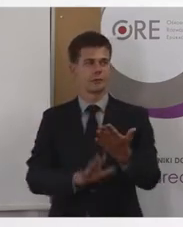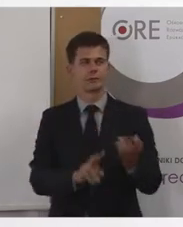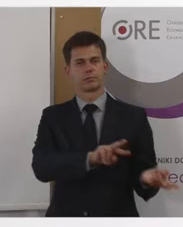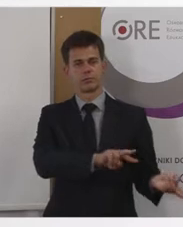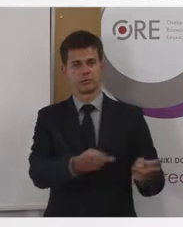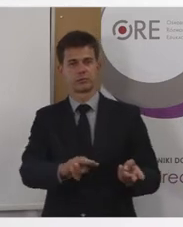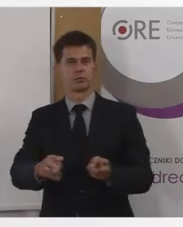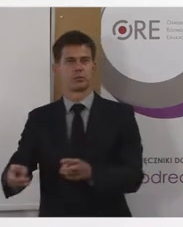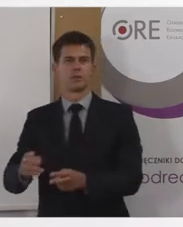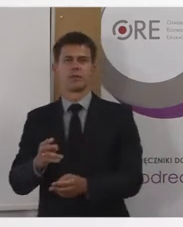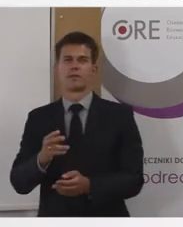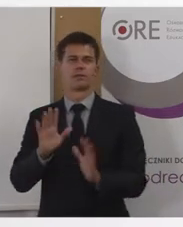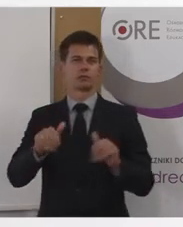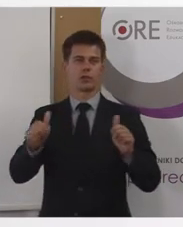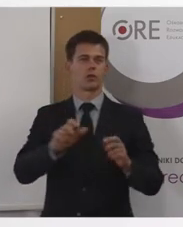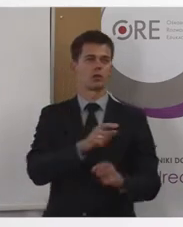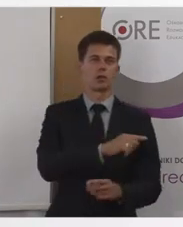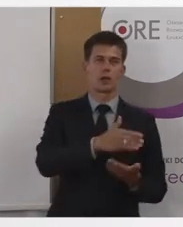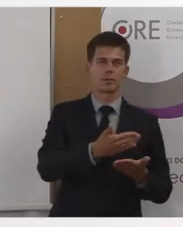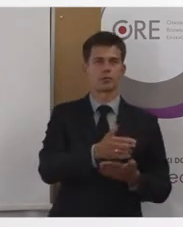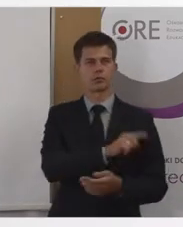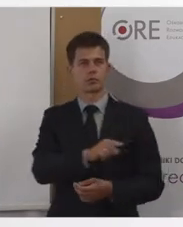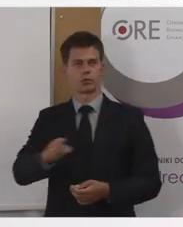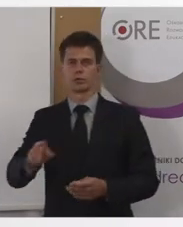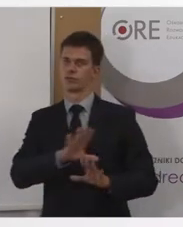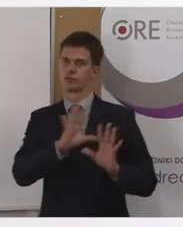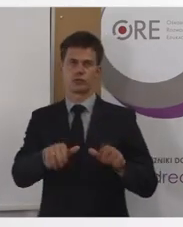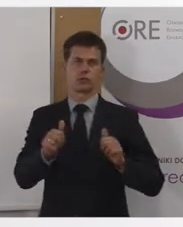od tego, na jakim urządzeniu ona jest wyświetlana.